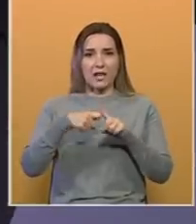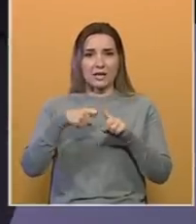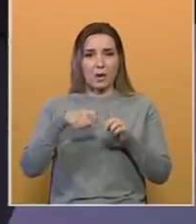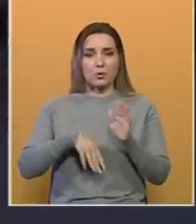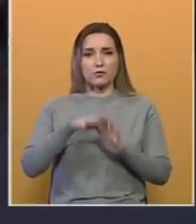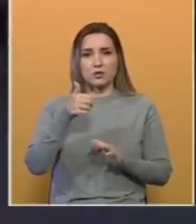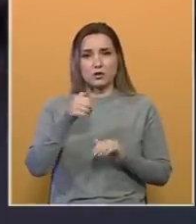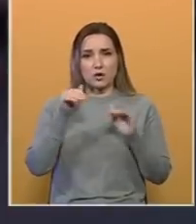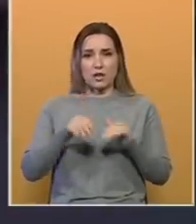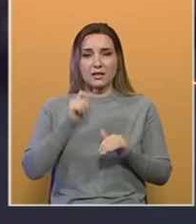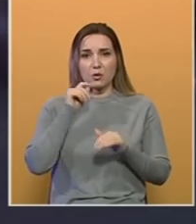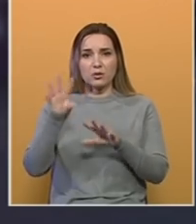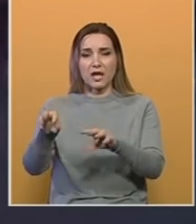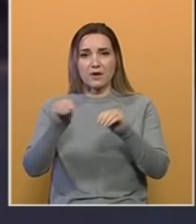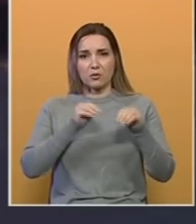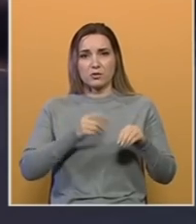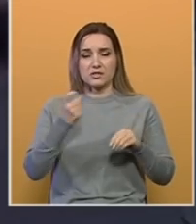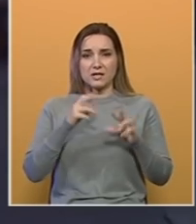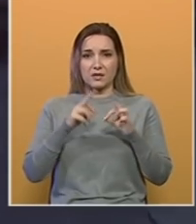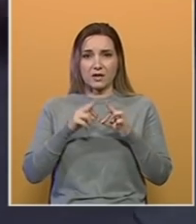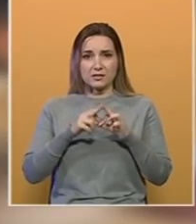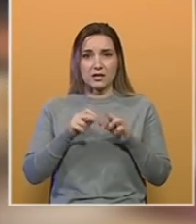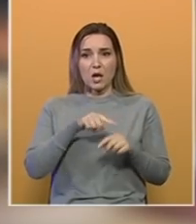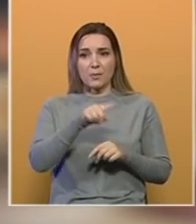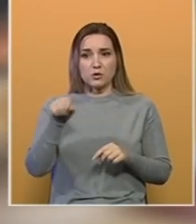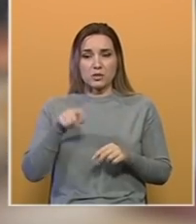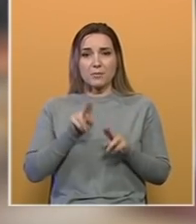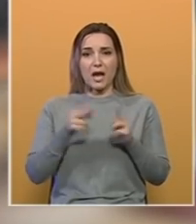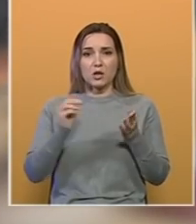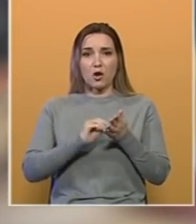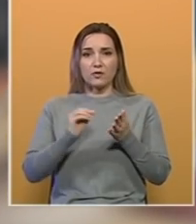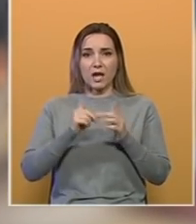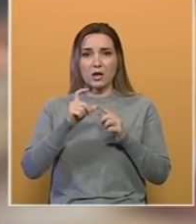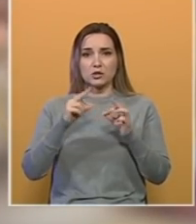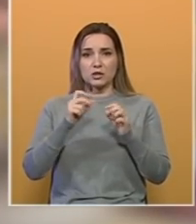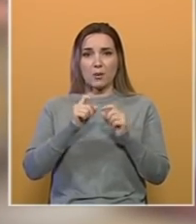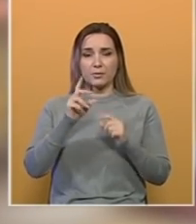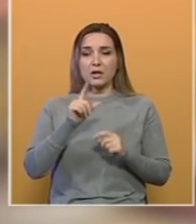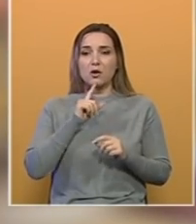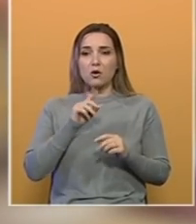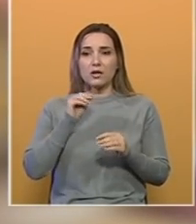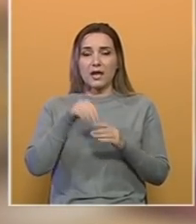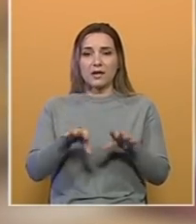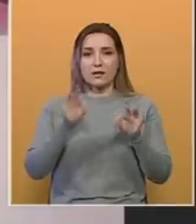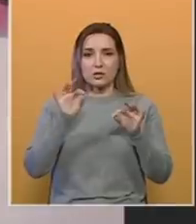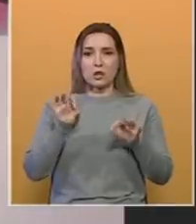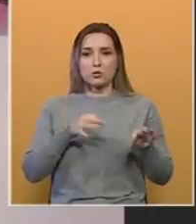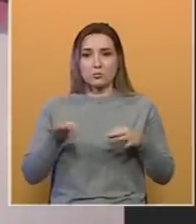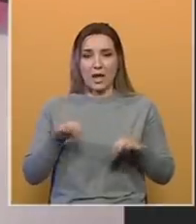od stotinu hiljada ljudi je evakuisano iz Afganistana. Među njima je i novinar Šabir, koji je utočište pronašao u Španiji.